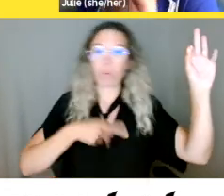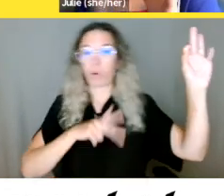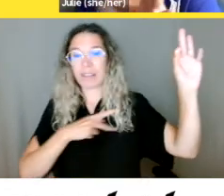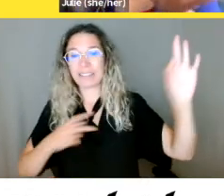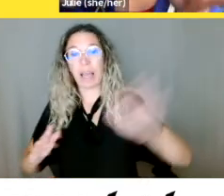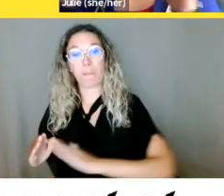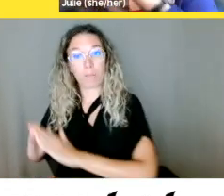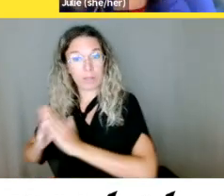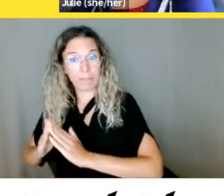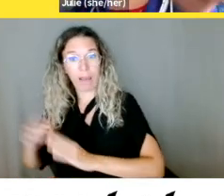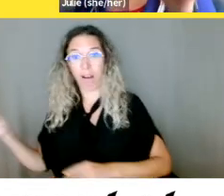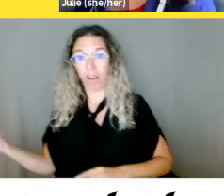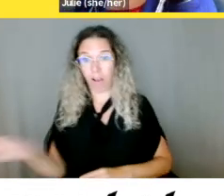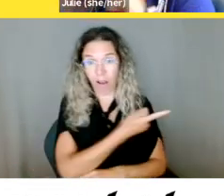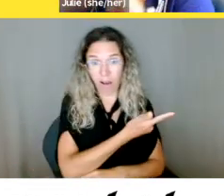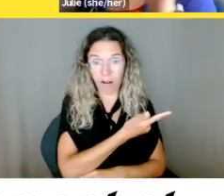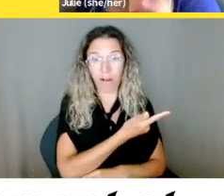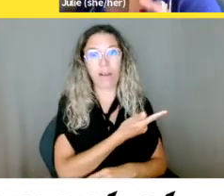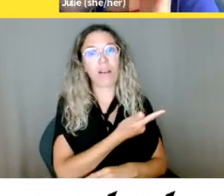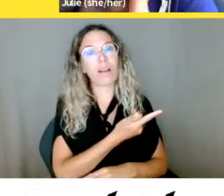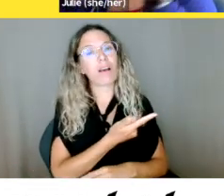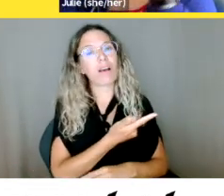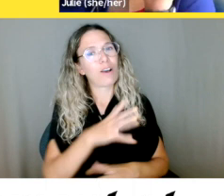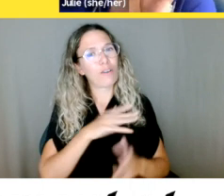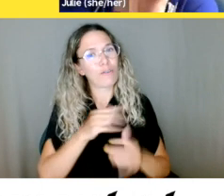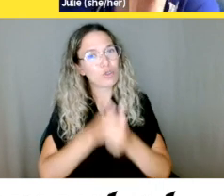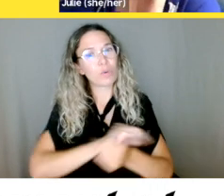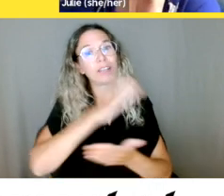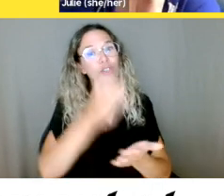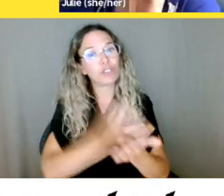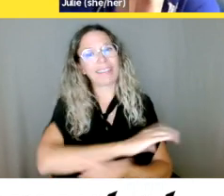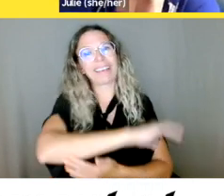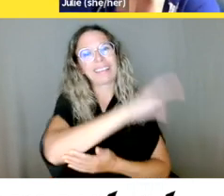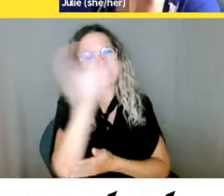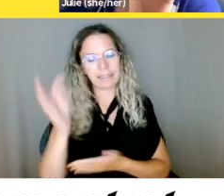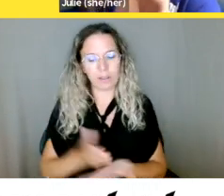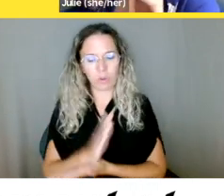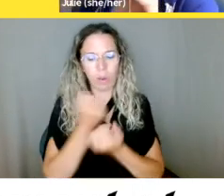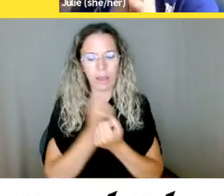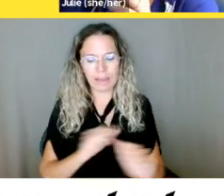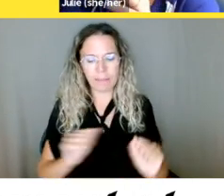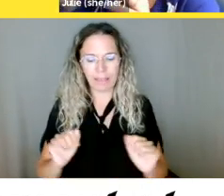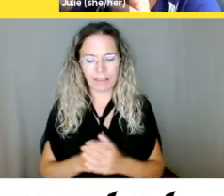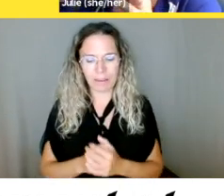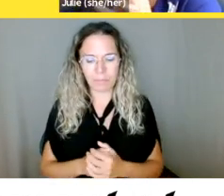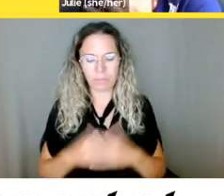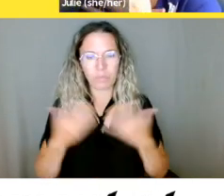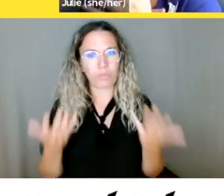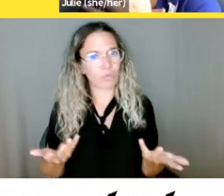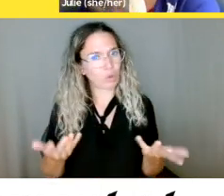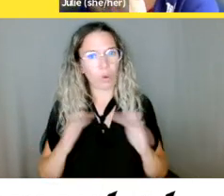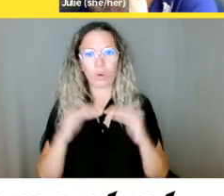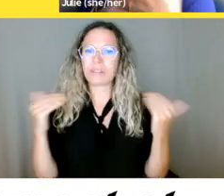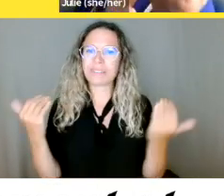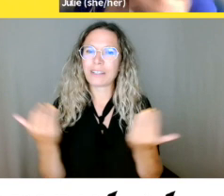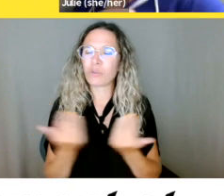libertés. Donc, c'est tout ce qui est gouvernement, interaction avec le gouvernement, c'est